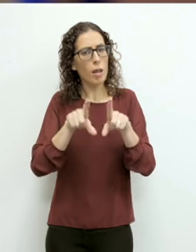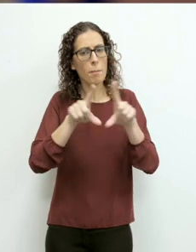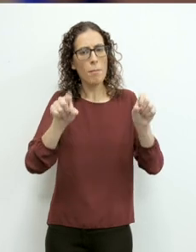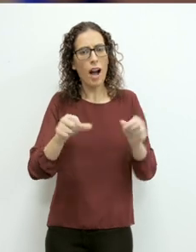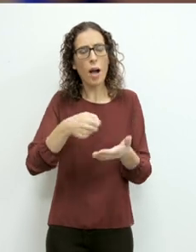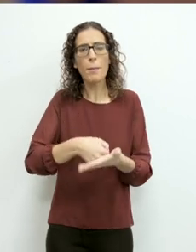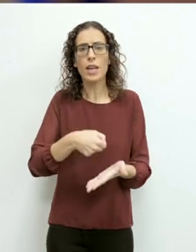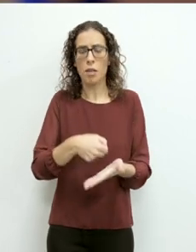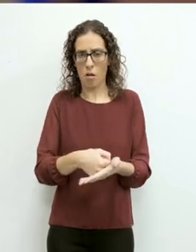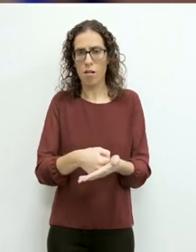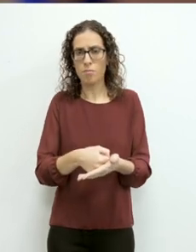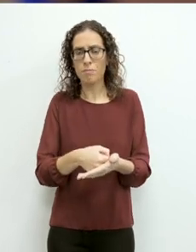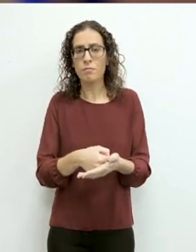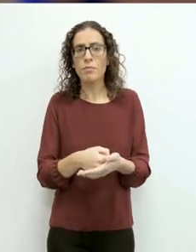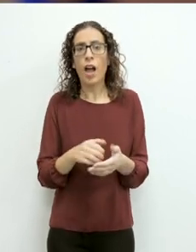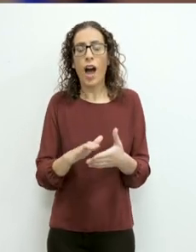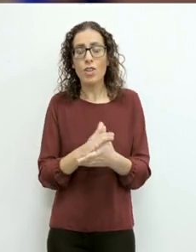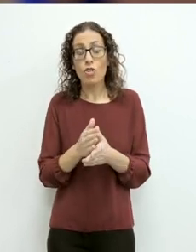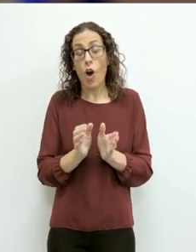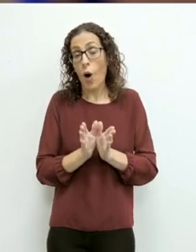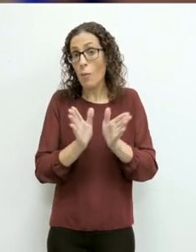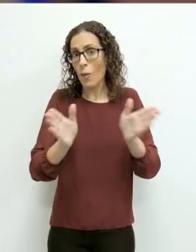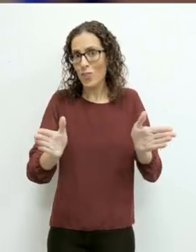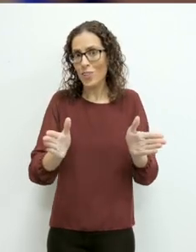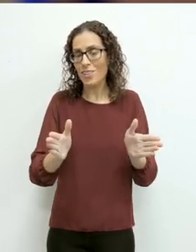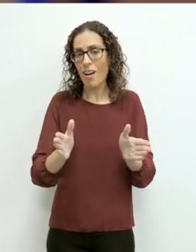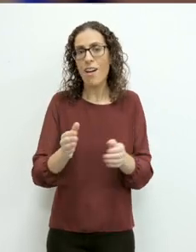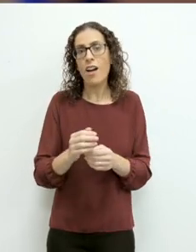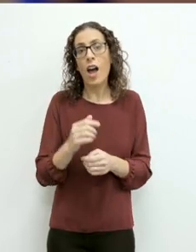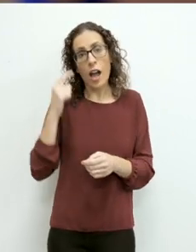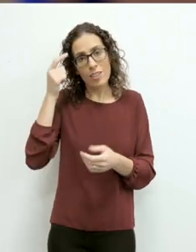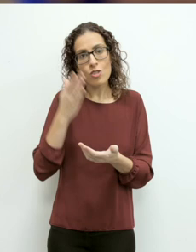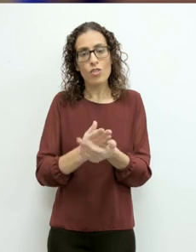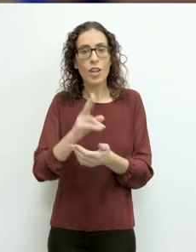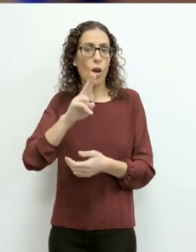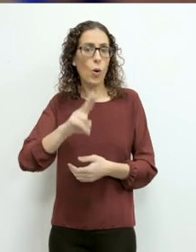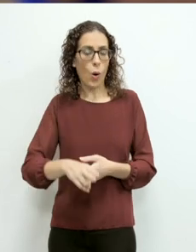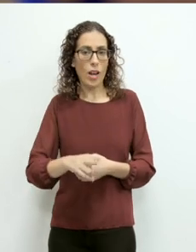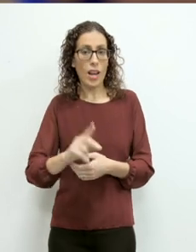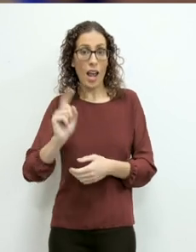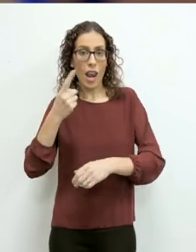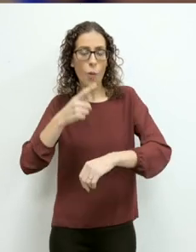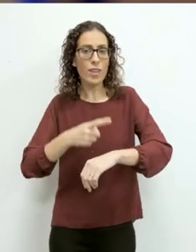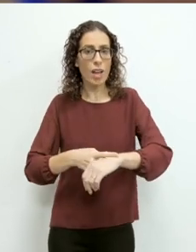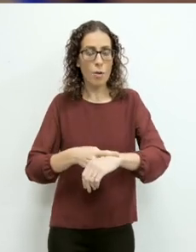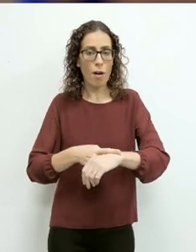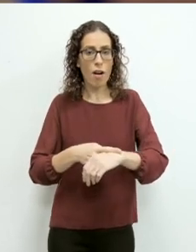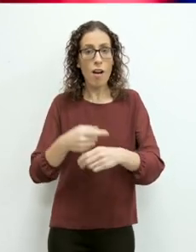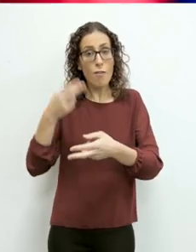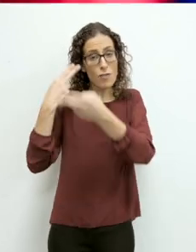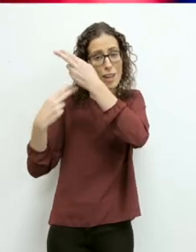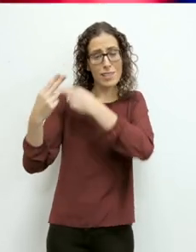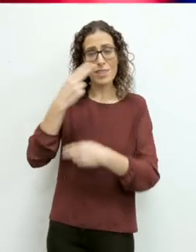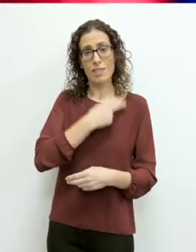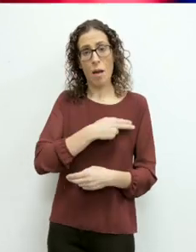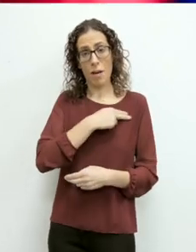Għax nemnu fit-tisħiħta dan l-opportunita għiet, ħadna id-deċizjoni li għal-leww l-darba fil-storia ta-pagjizna